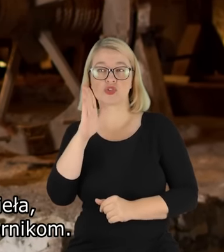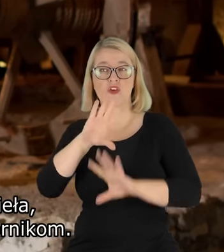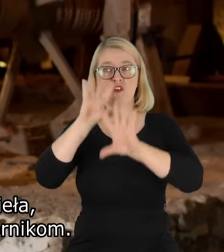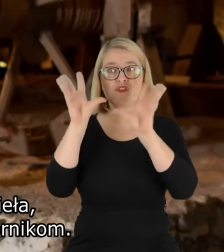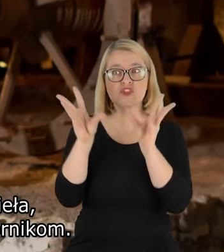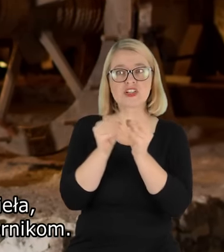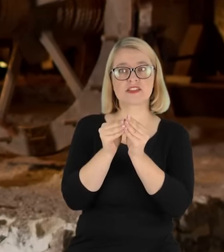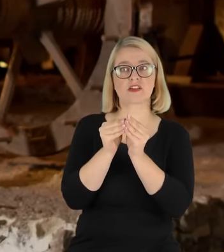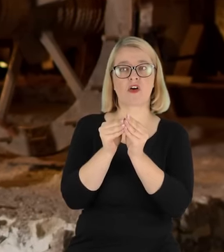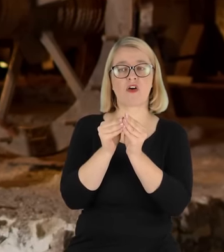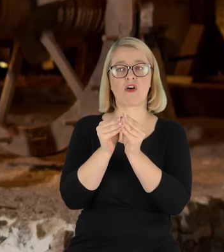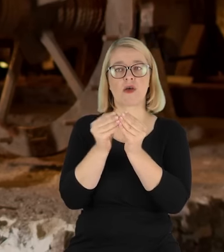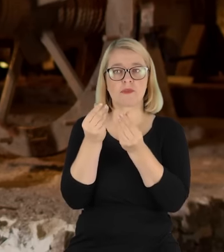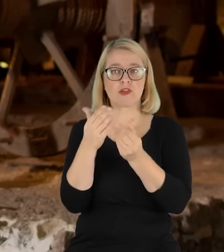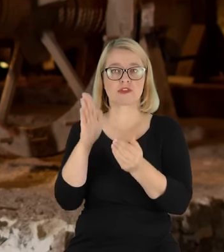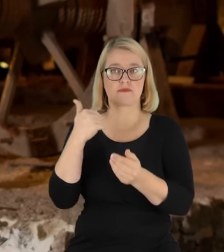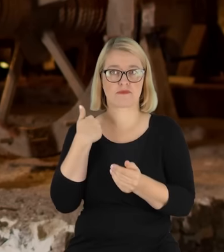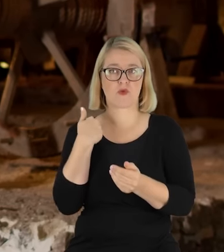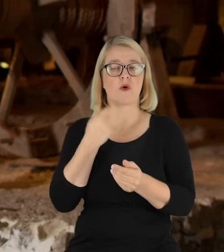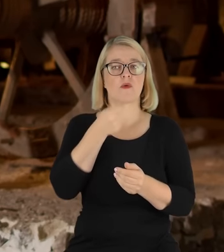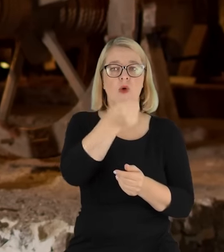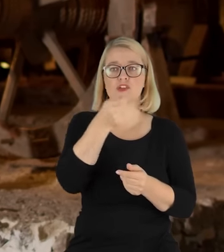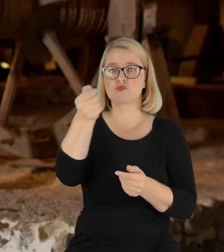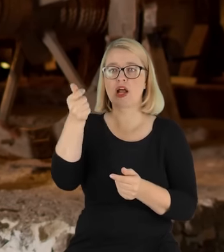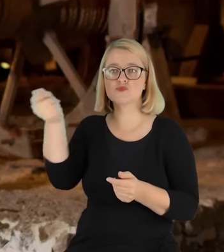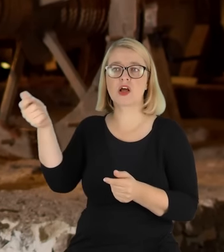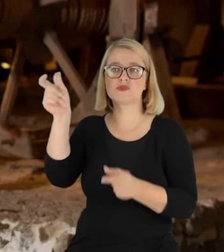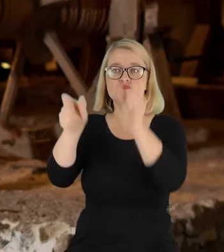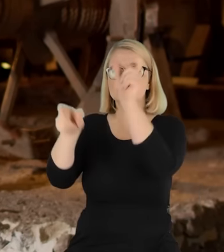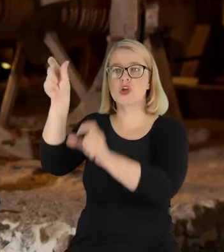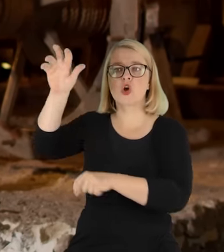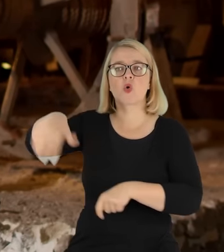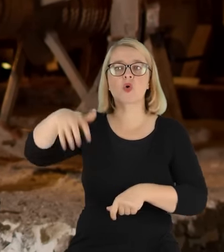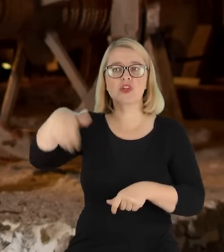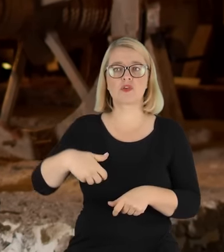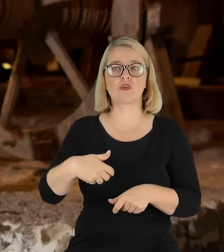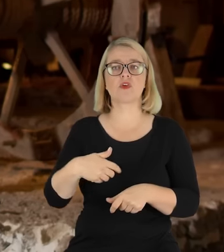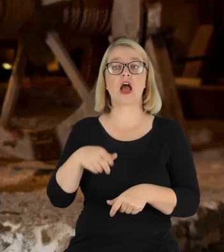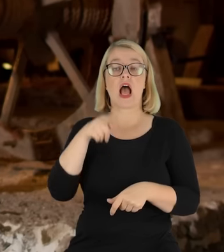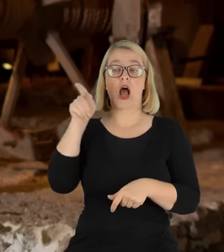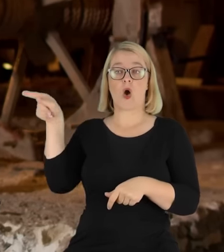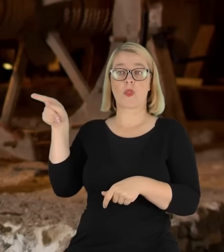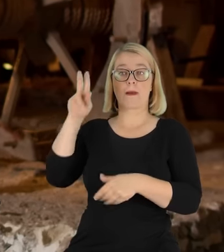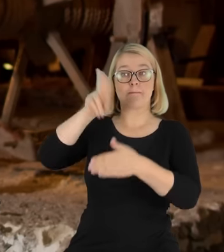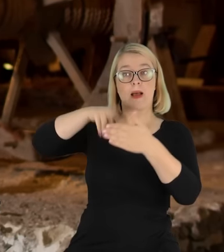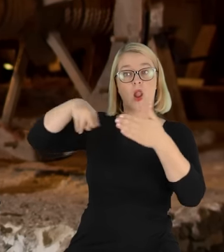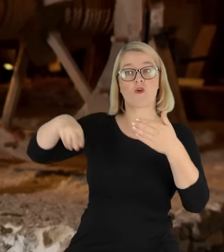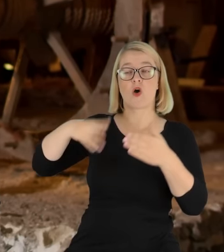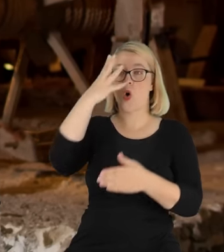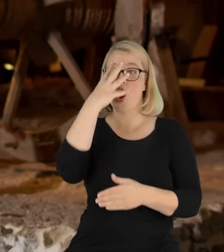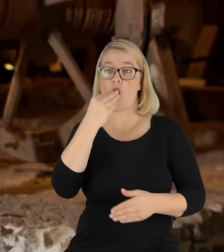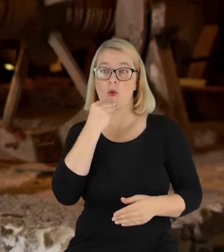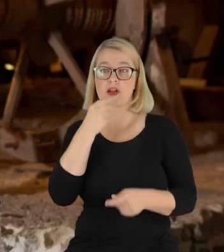to wypłacał górnikom. Górnicy z kopalni Wielickiej byli jego wypłacani. On malował obrazy, sprzedawał te obrazy,